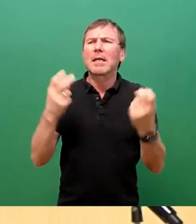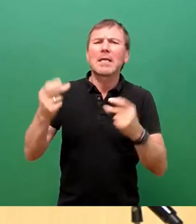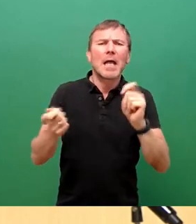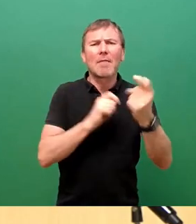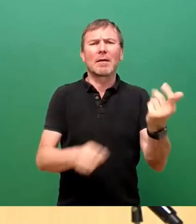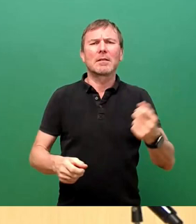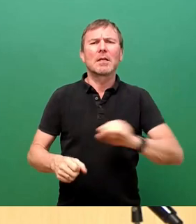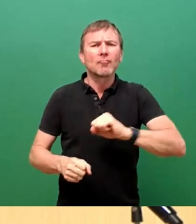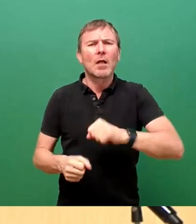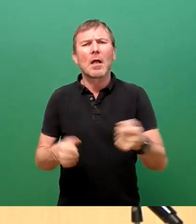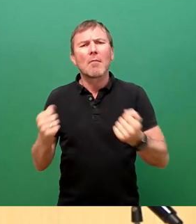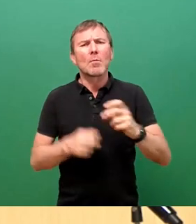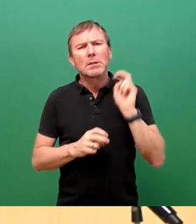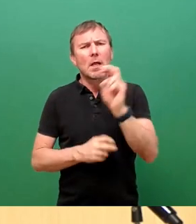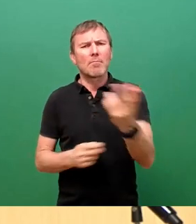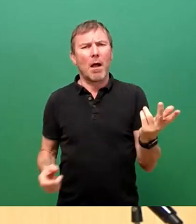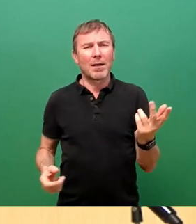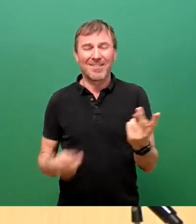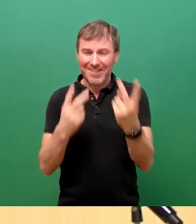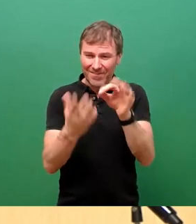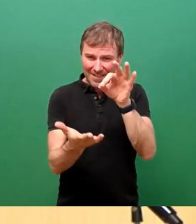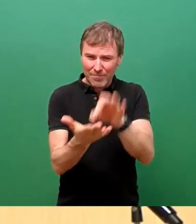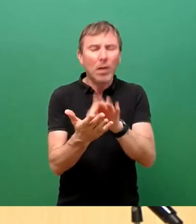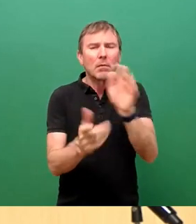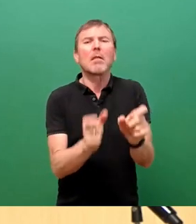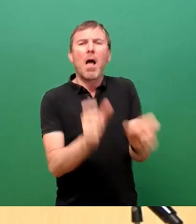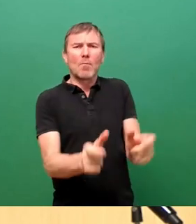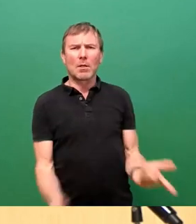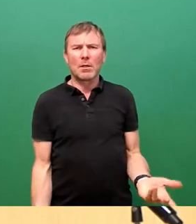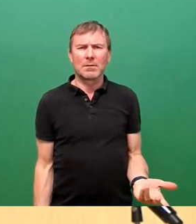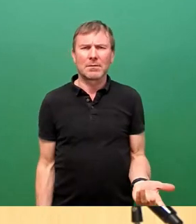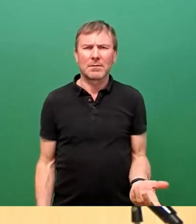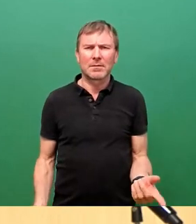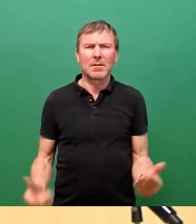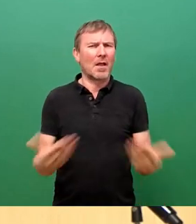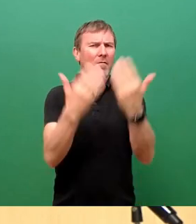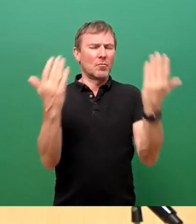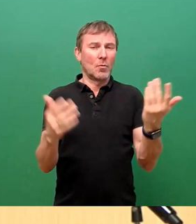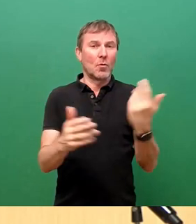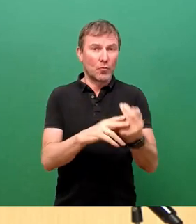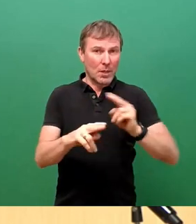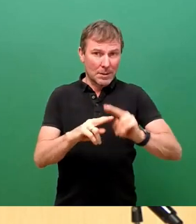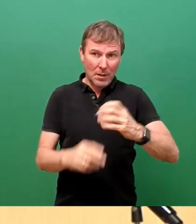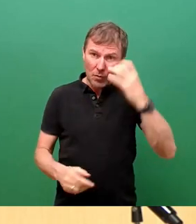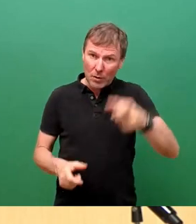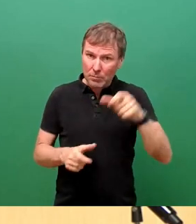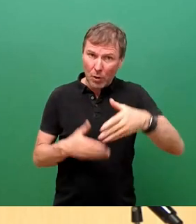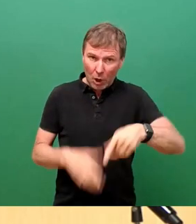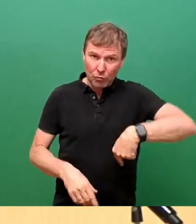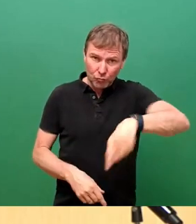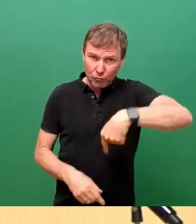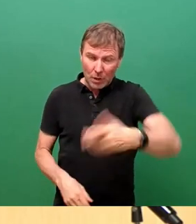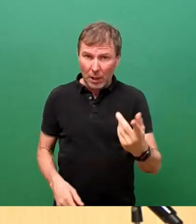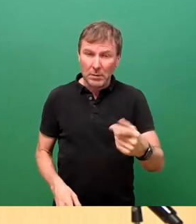sprechen, wenn dann an so einem wichtigen Vorhaben blockiert wird? Und Fakt ist, gerade durch die Sanierung der Königsbrücker Straße könnten erhebliche